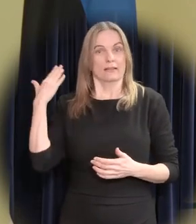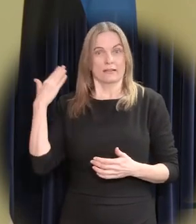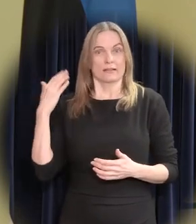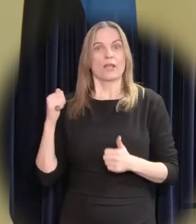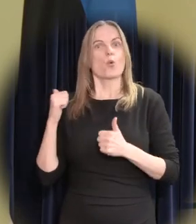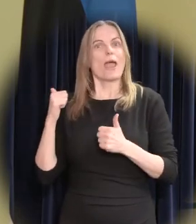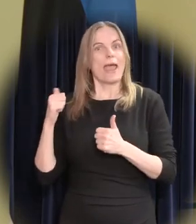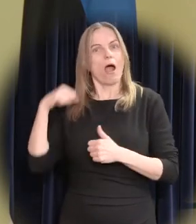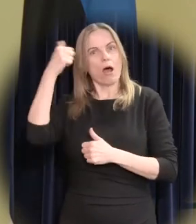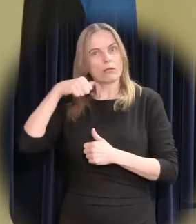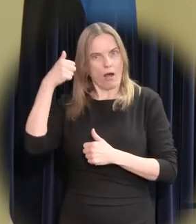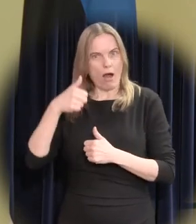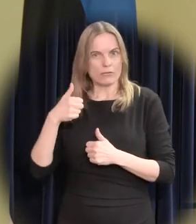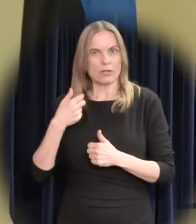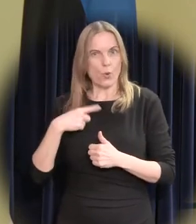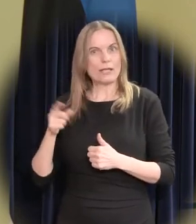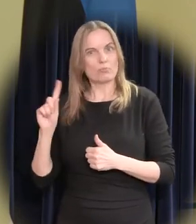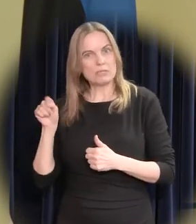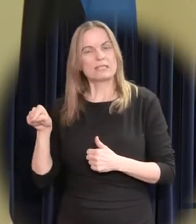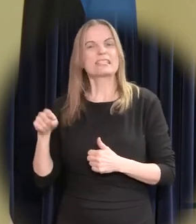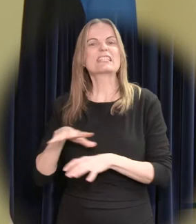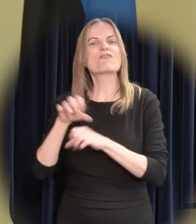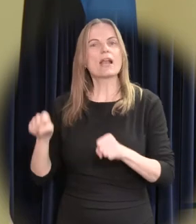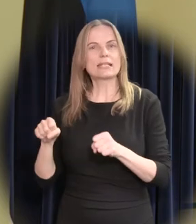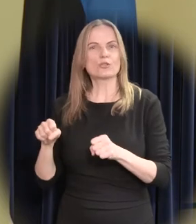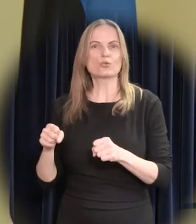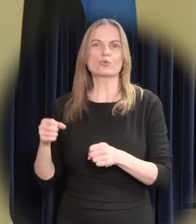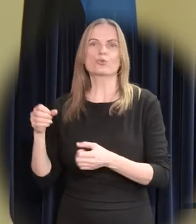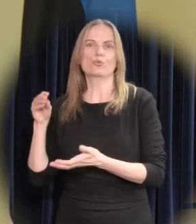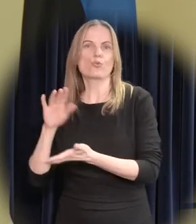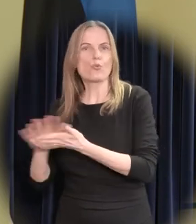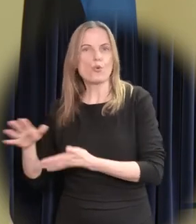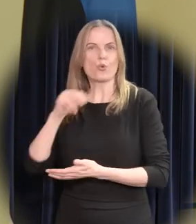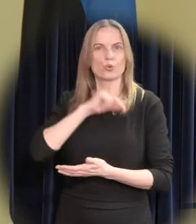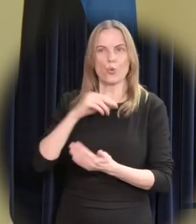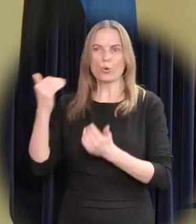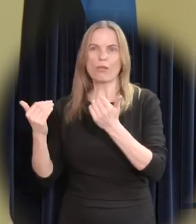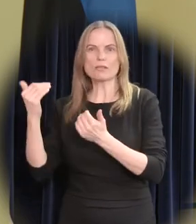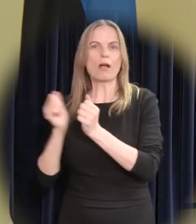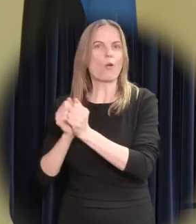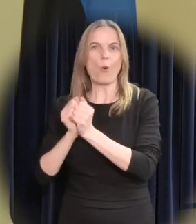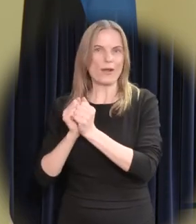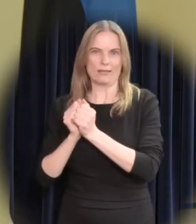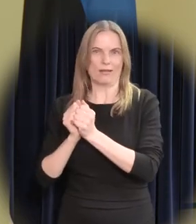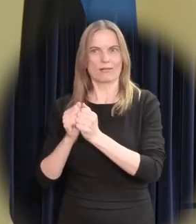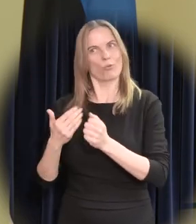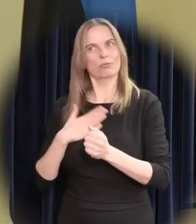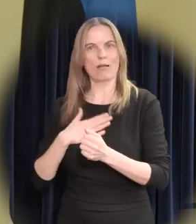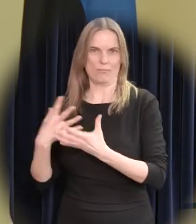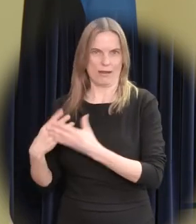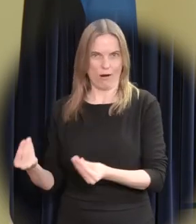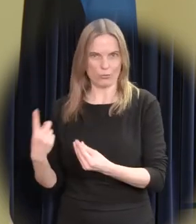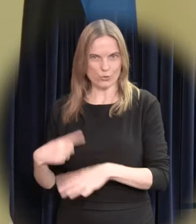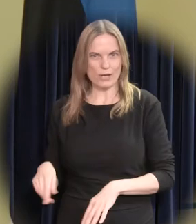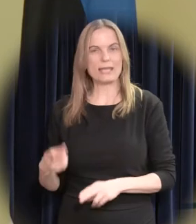valitsusel tahe kuluside tulusid tasakaalus hoida. Selles mõttes saabus koronakriis oma miljardilise päästerahaga otsagi